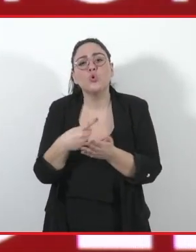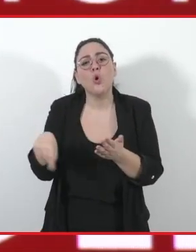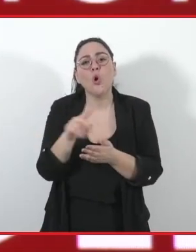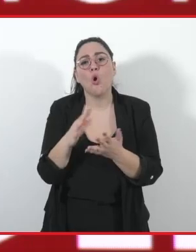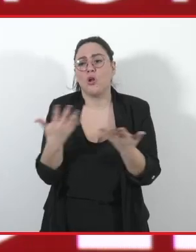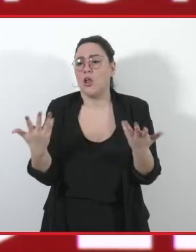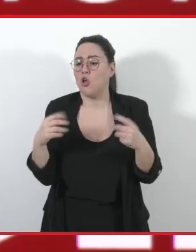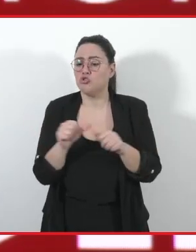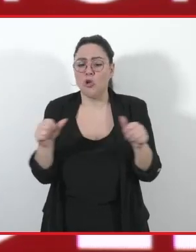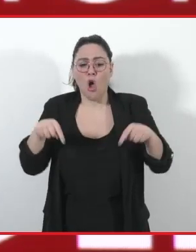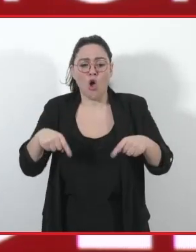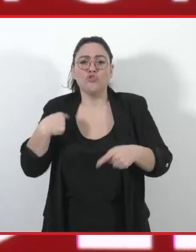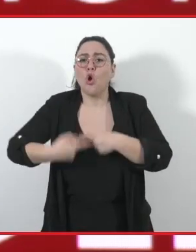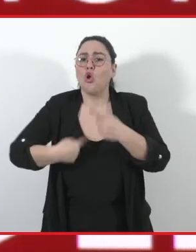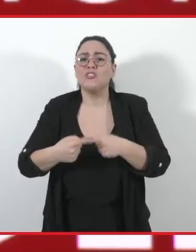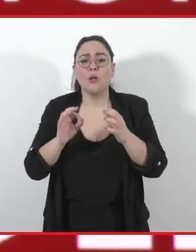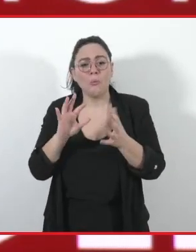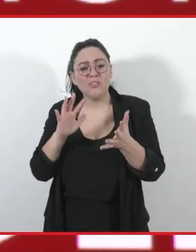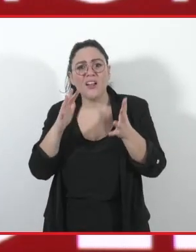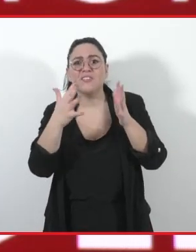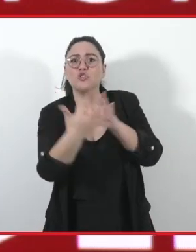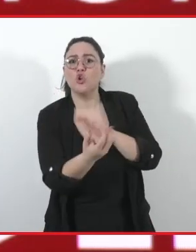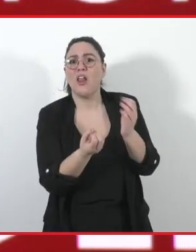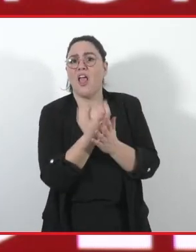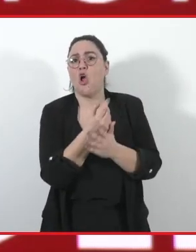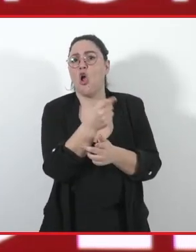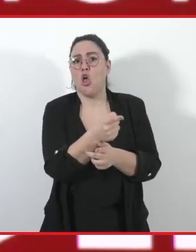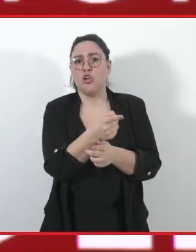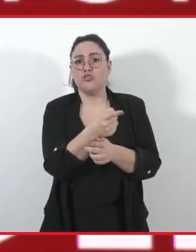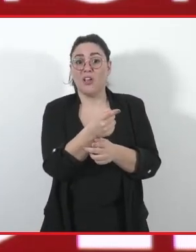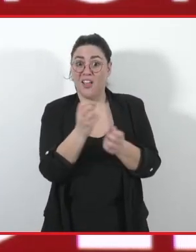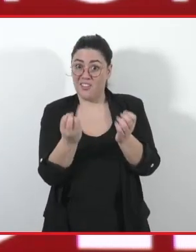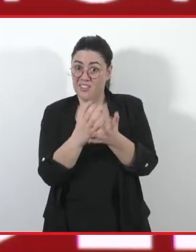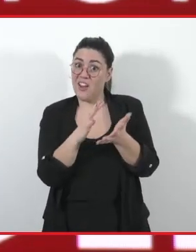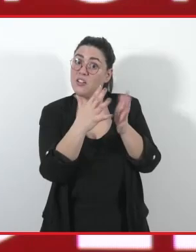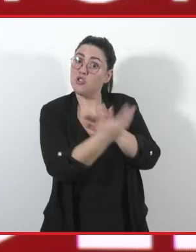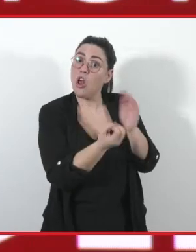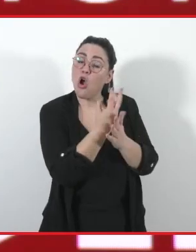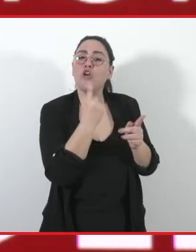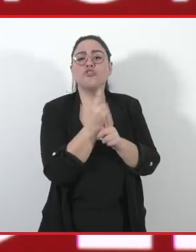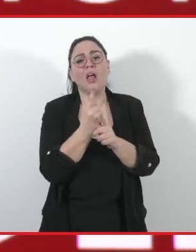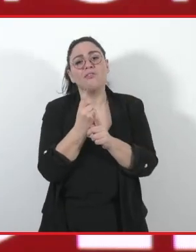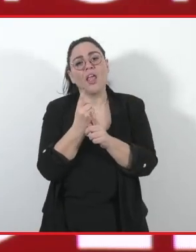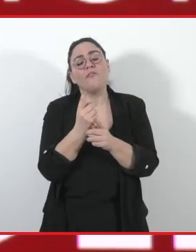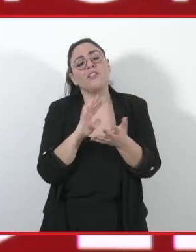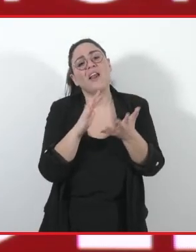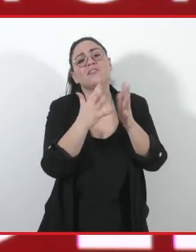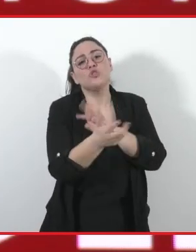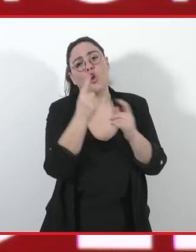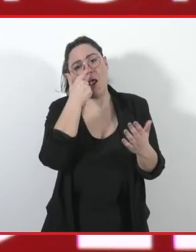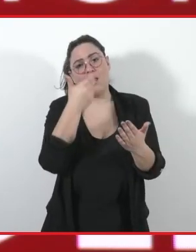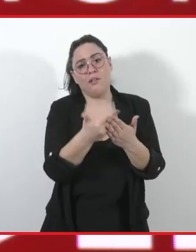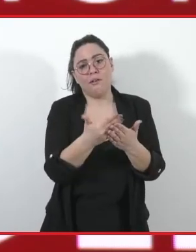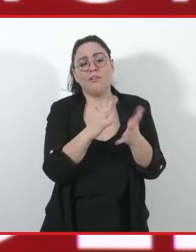'unico vero strumento, perché la transizione ecologica sia anche una transizione giusta, che crei lavoro e lavoro di qualità.